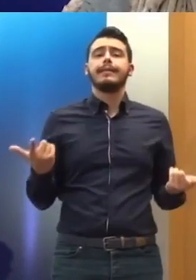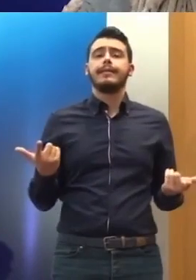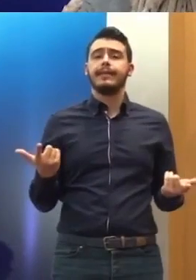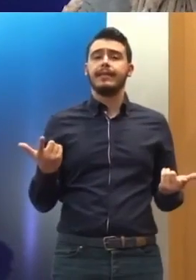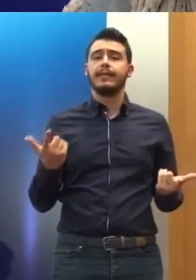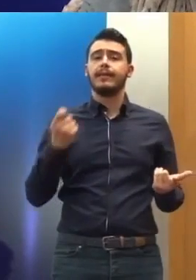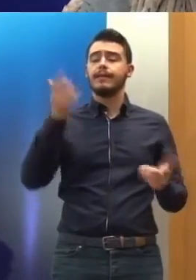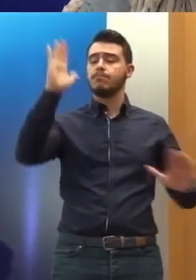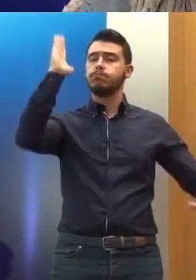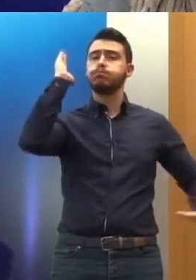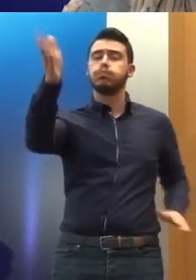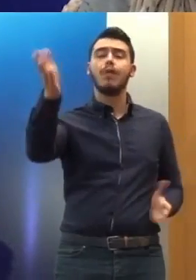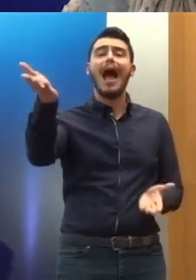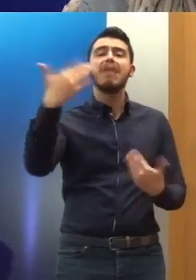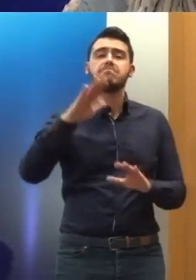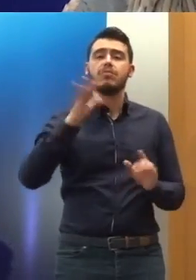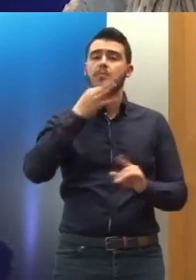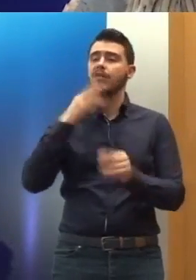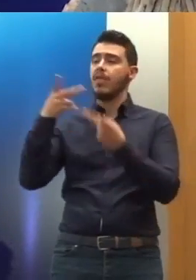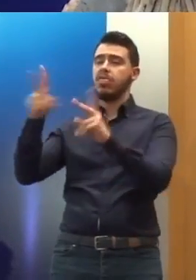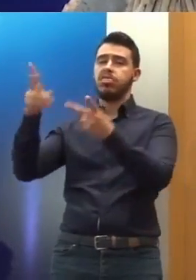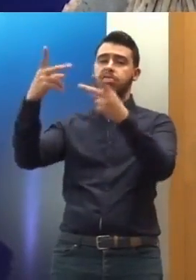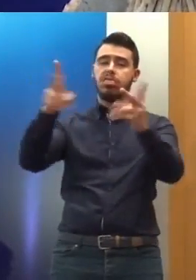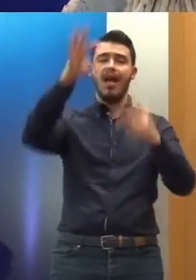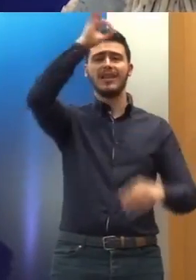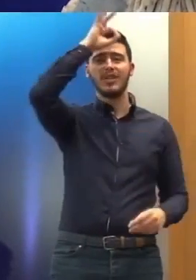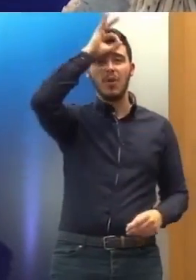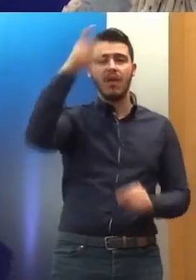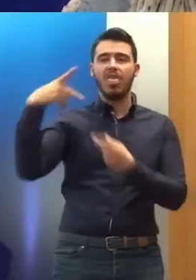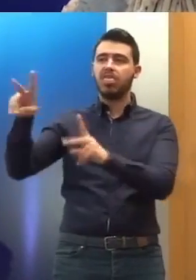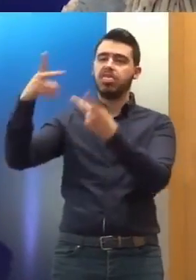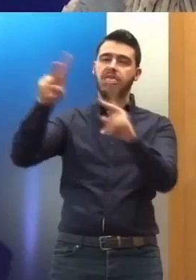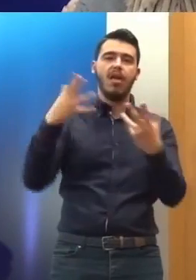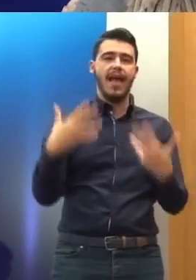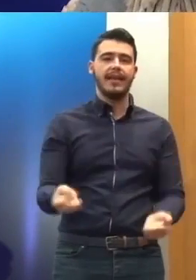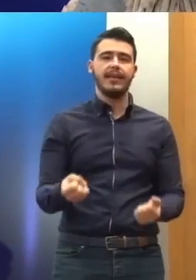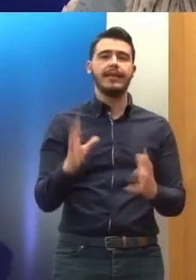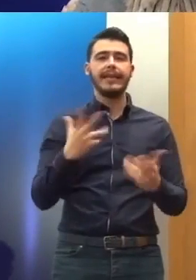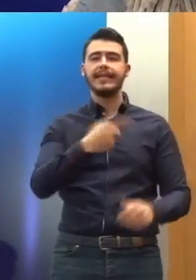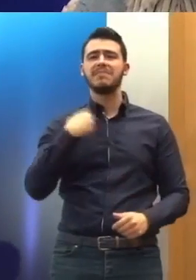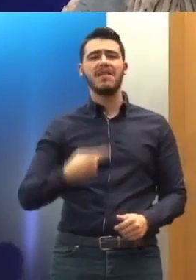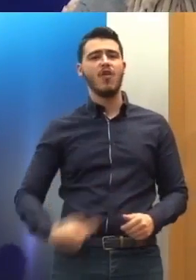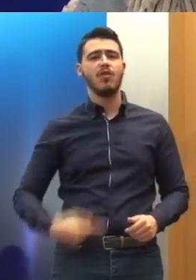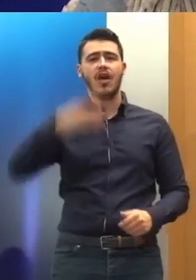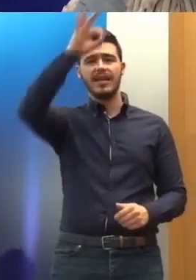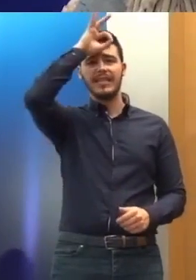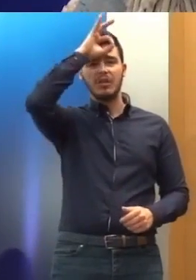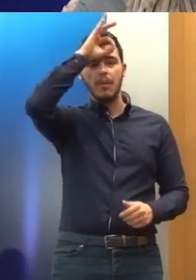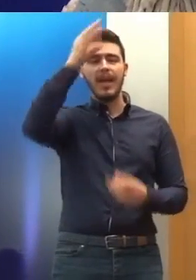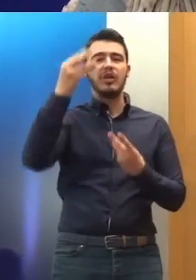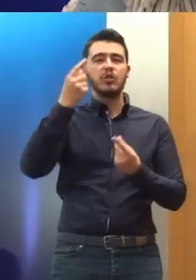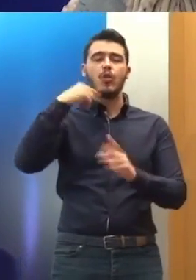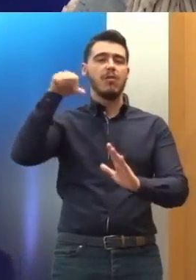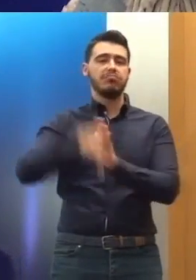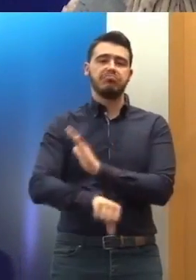Στο πλαίσιο της ελληνικής αστυνομίας Των συμπεριφορών της ελληνικής αστυνομίας